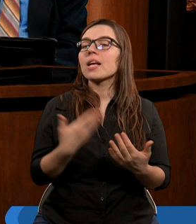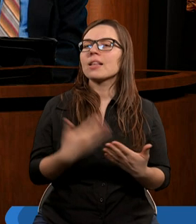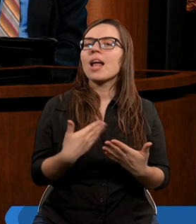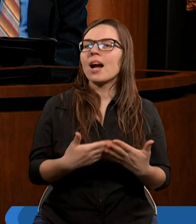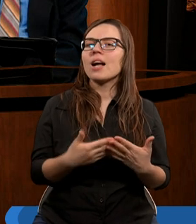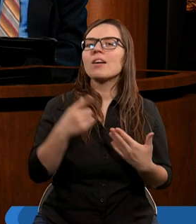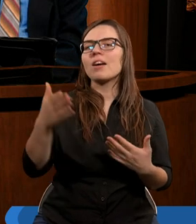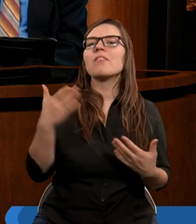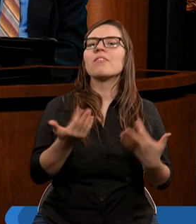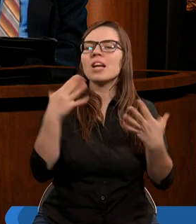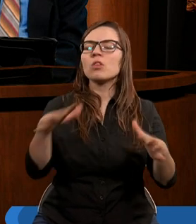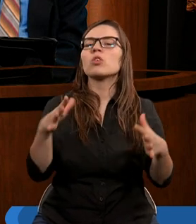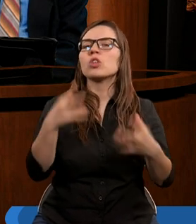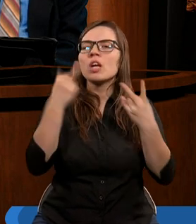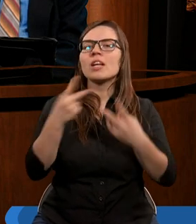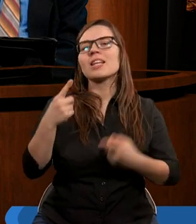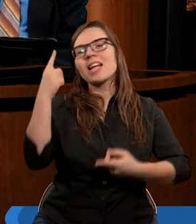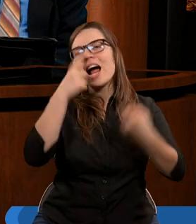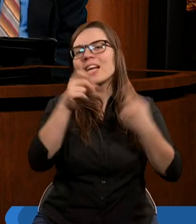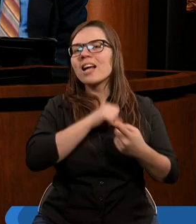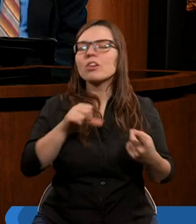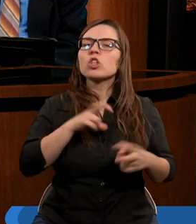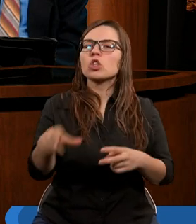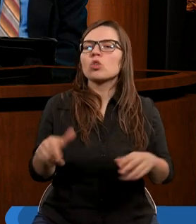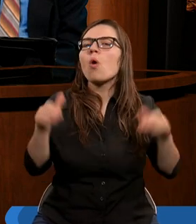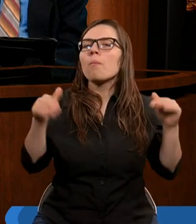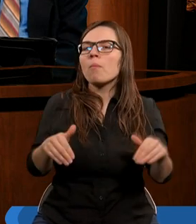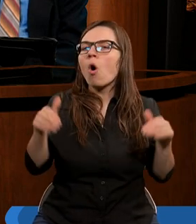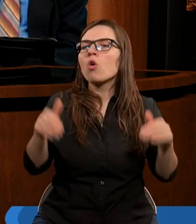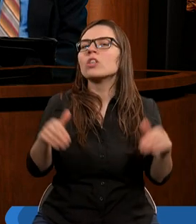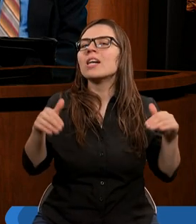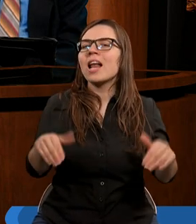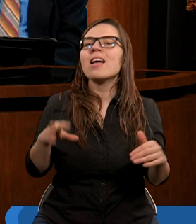Dlatego wielu czytając to zastanawia się, czy to możliwe?